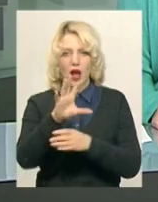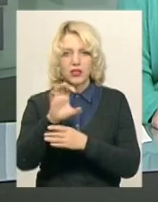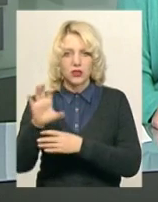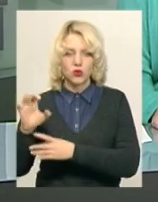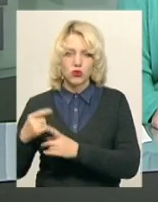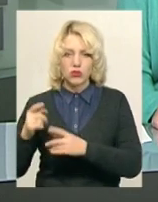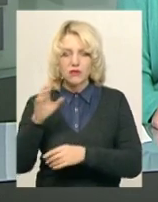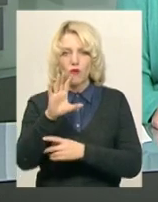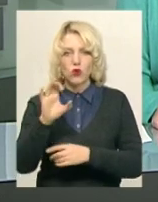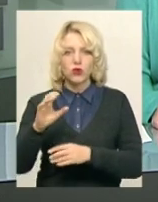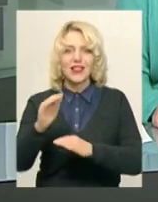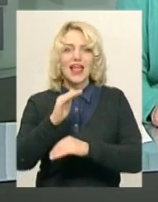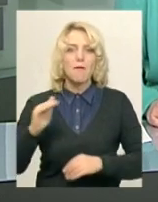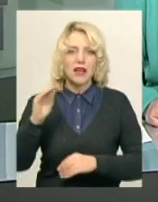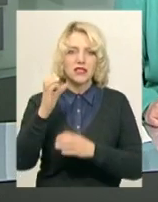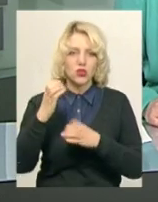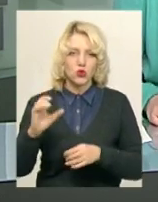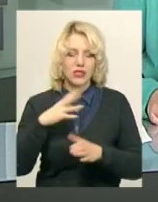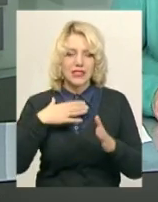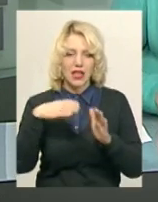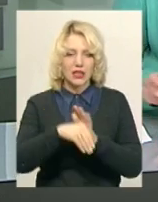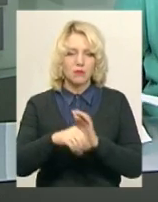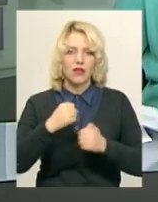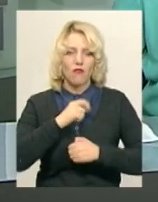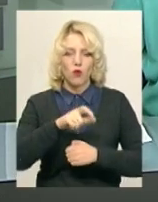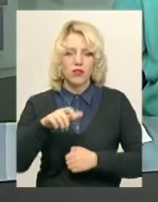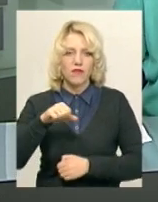фотографіями героїв Небесної Сотні та загиблих воїнів АТО.